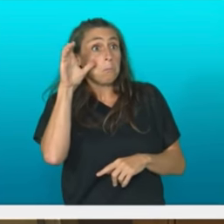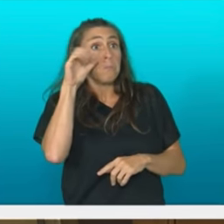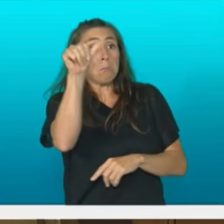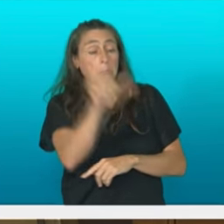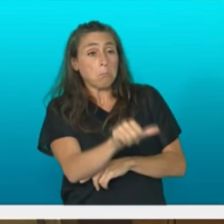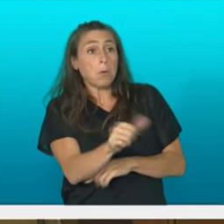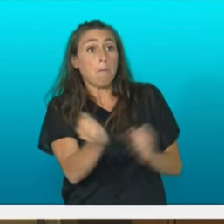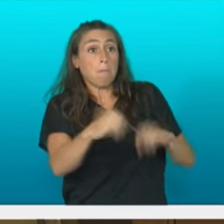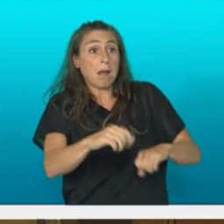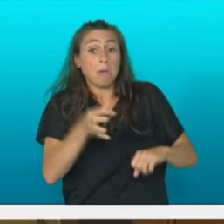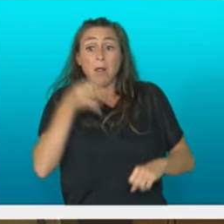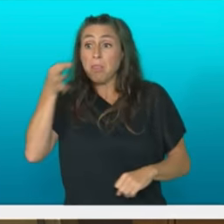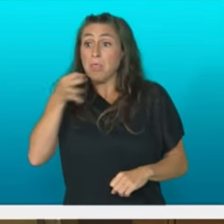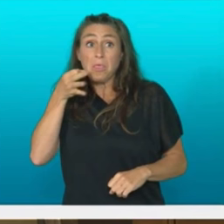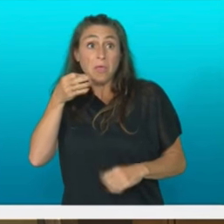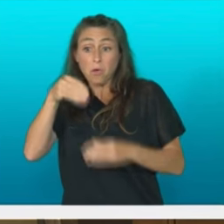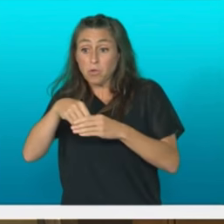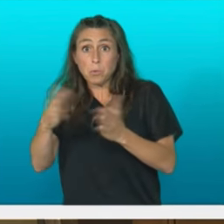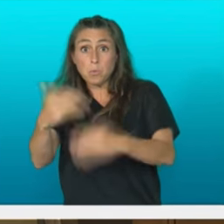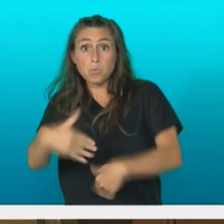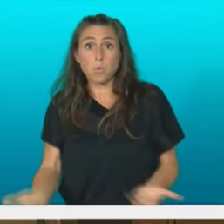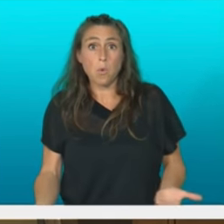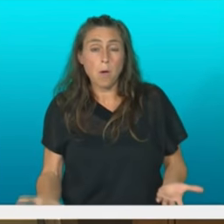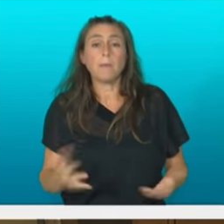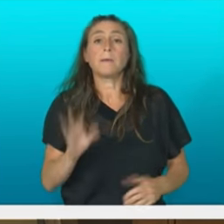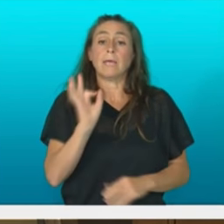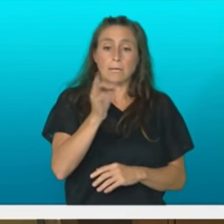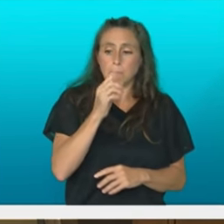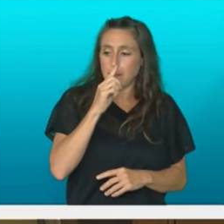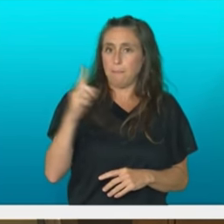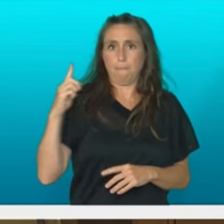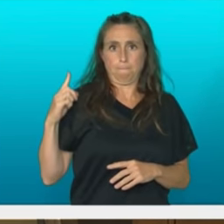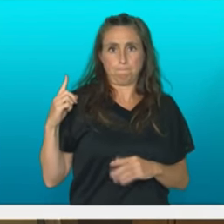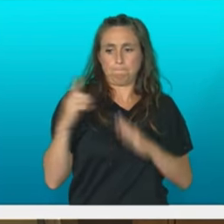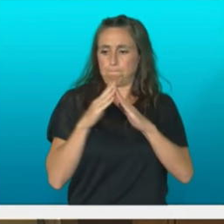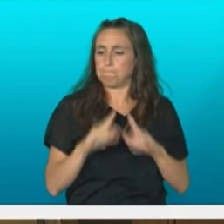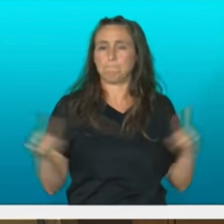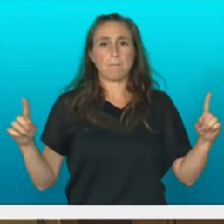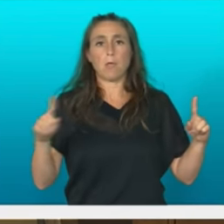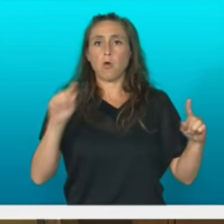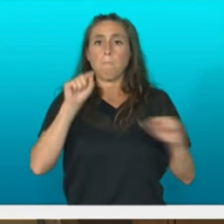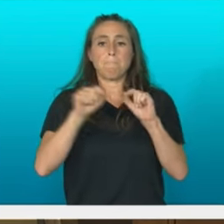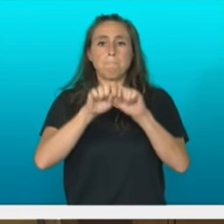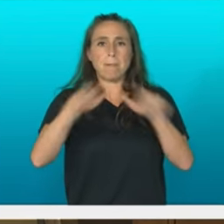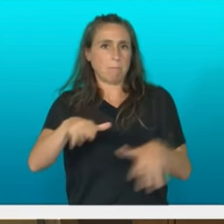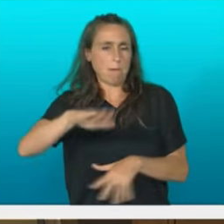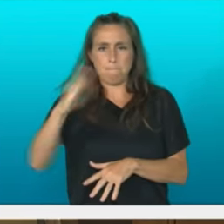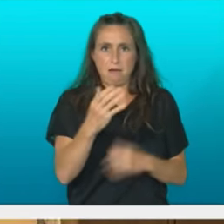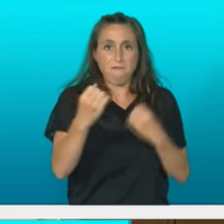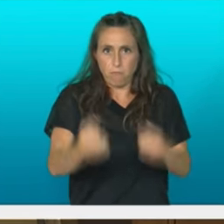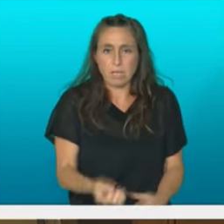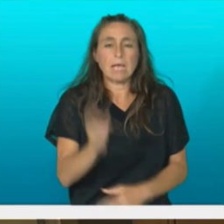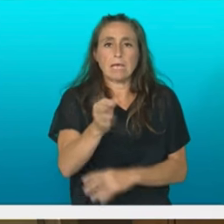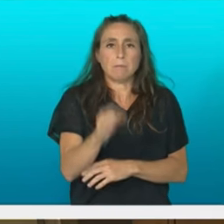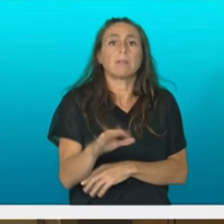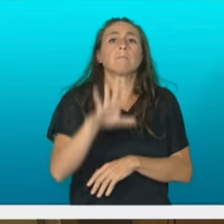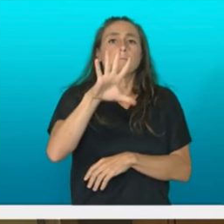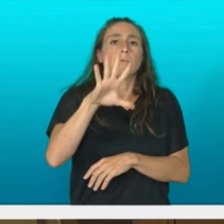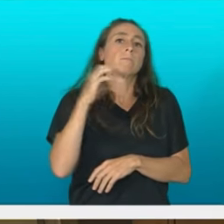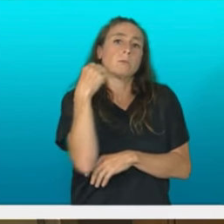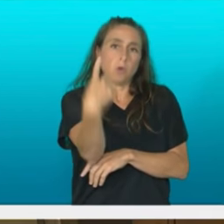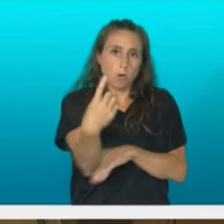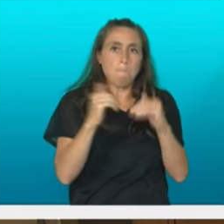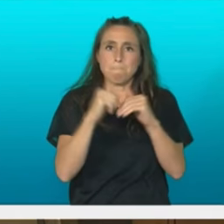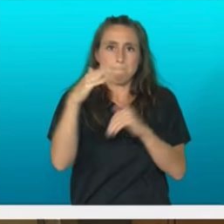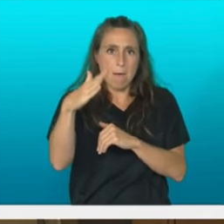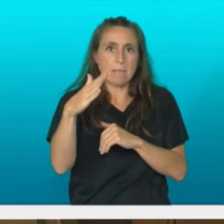Dudarik gabe pandemiak baldin zatutako urte politikoa izan da aurrekoa. Euskal Herrian, bos miliarderatzi dutako gehiago bost pertsona hil